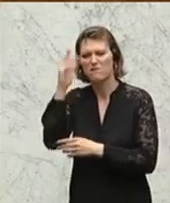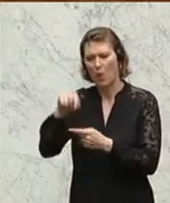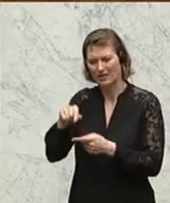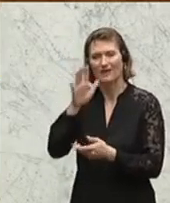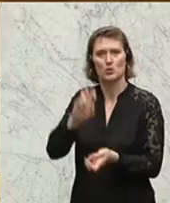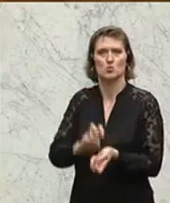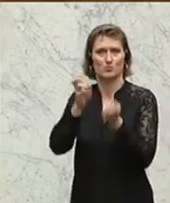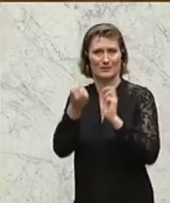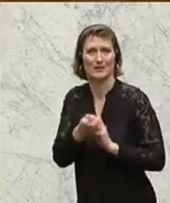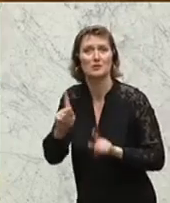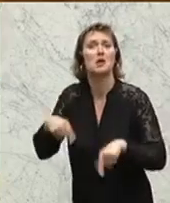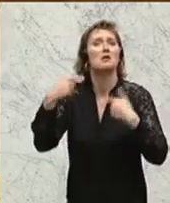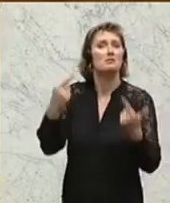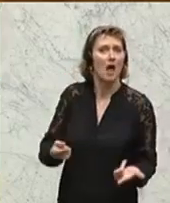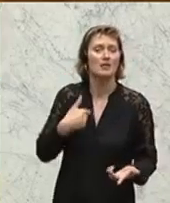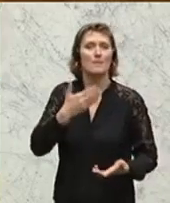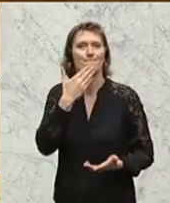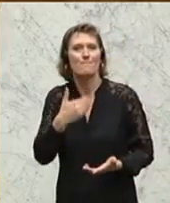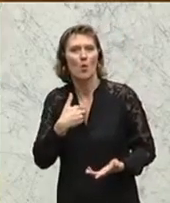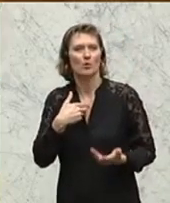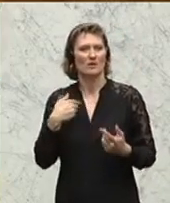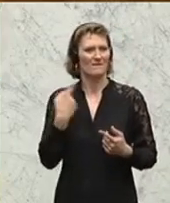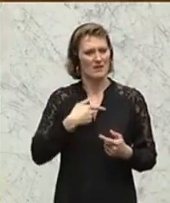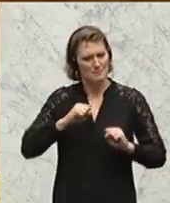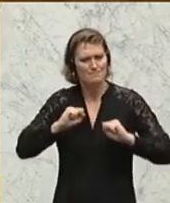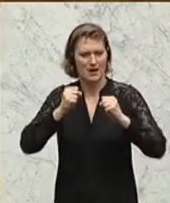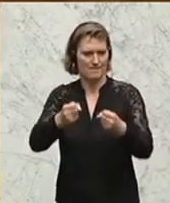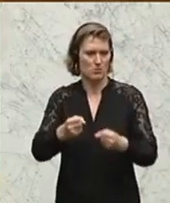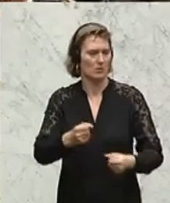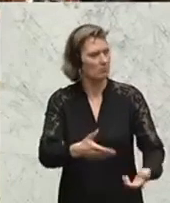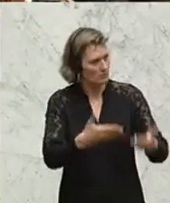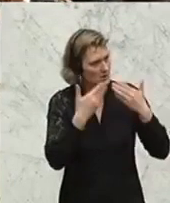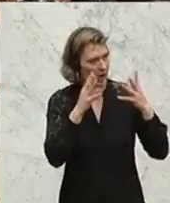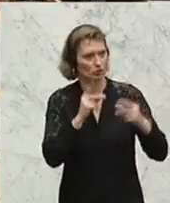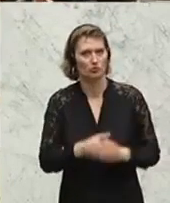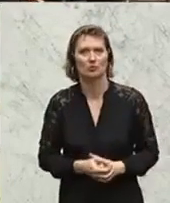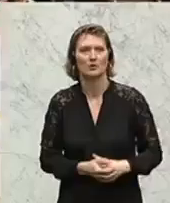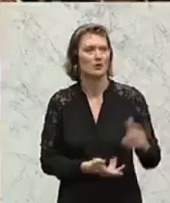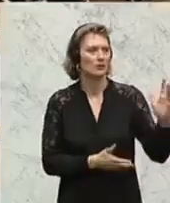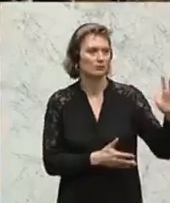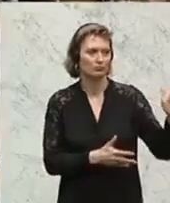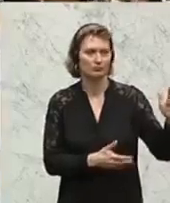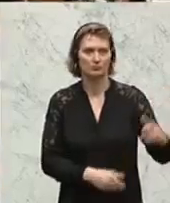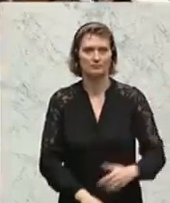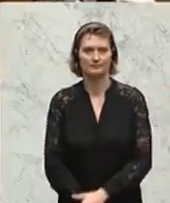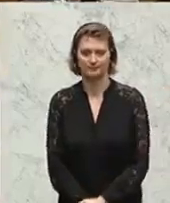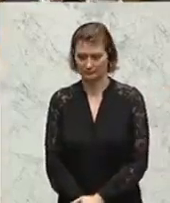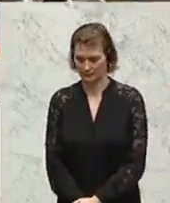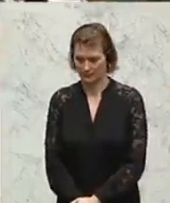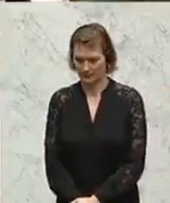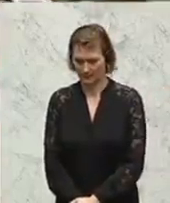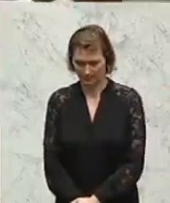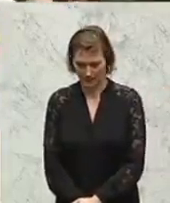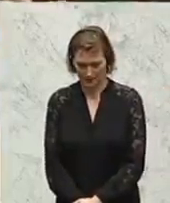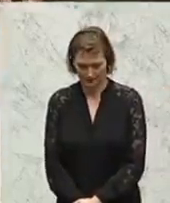umsetzen. Und dafür möchte ich und werden wir uns auch einsetzen. Dankeschön. Wolfgang Katzian von der SPÖ